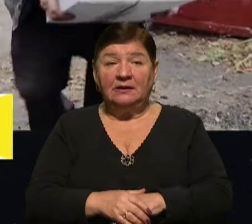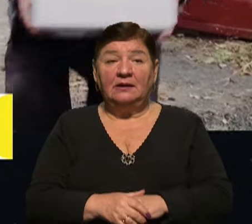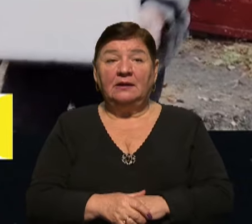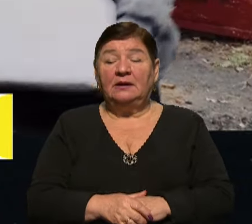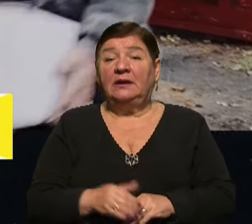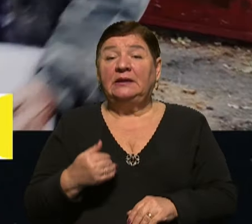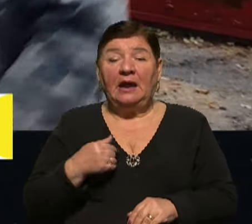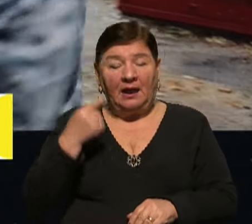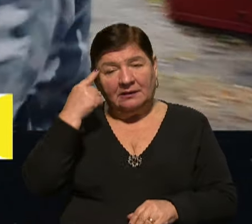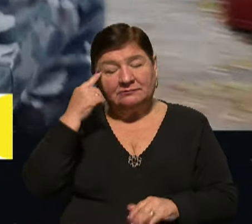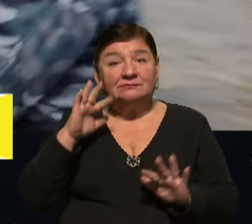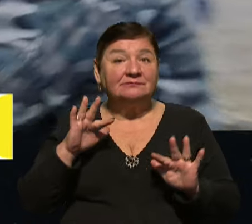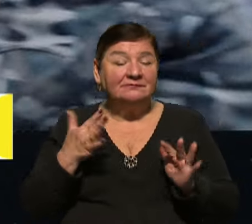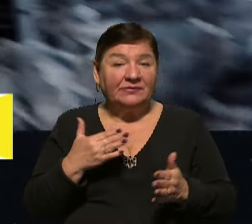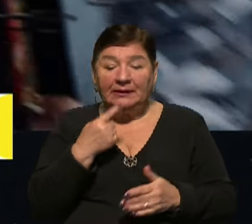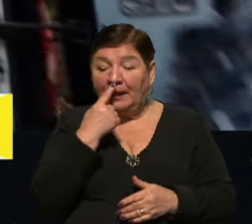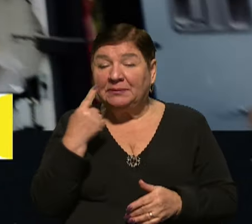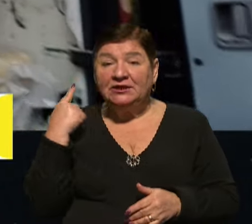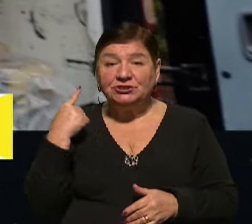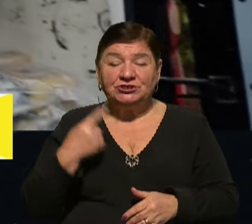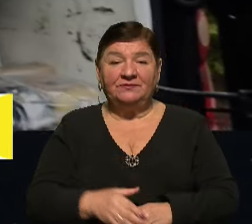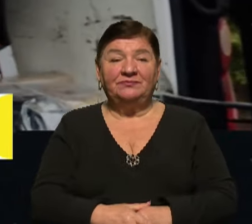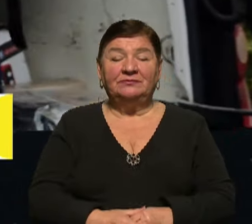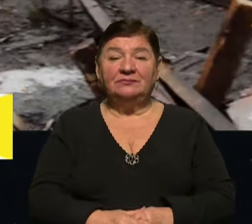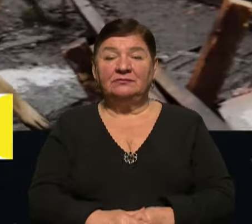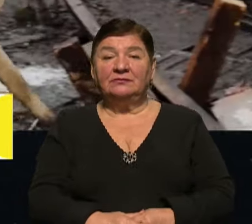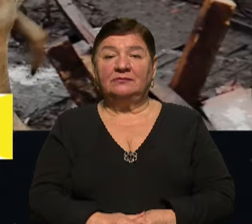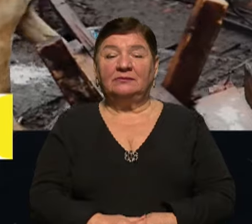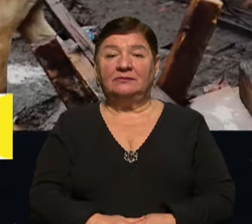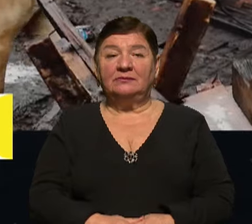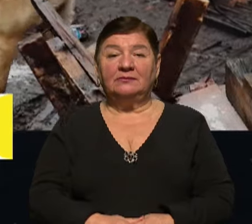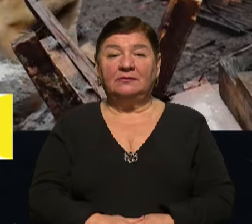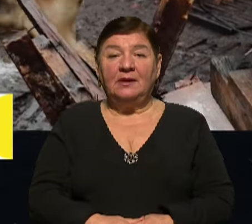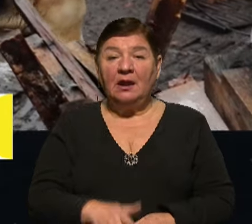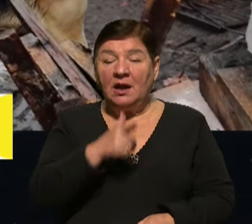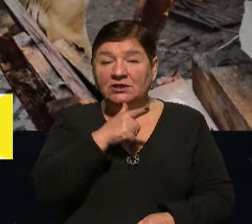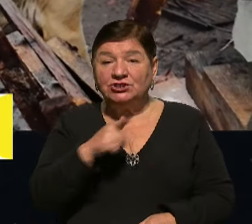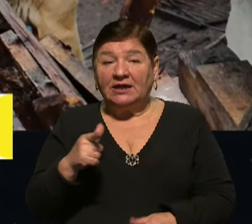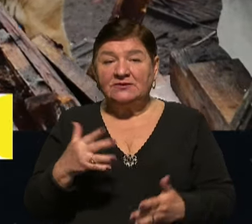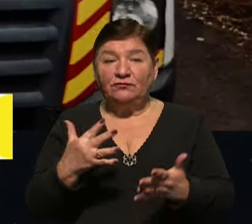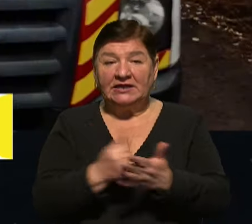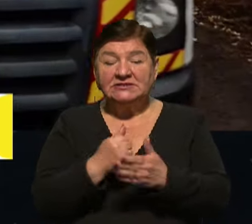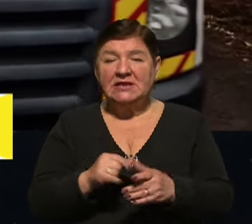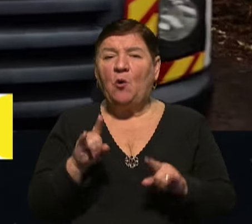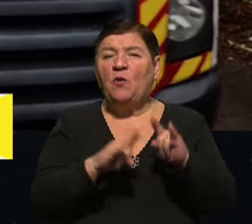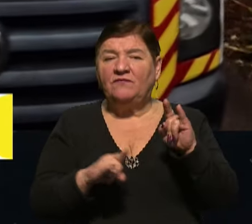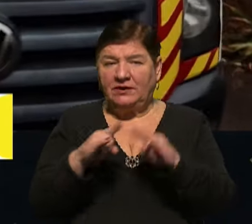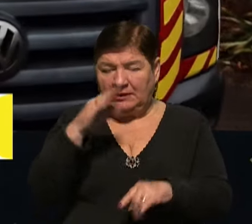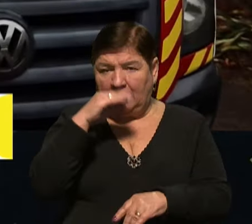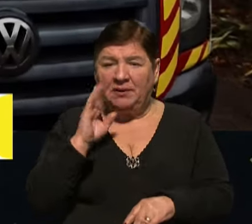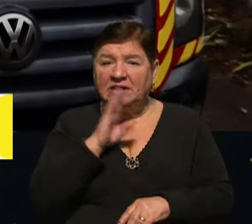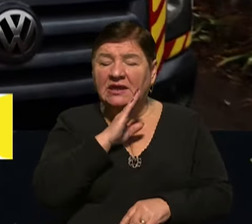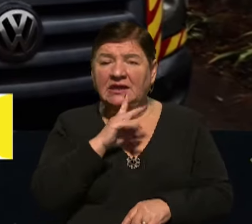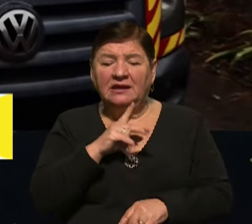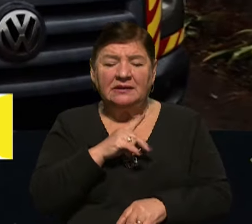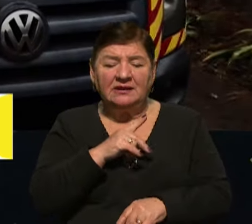Я сподіваюся, що найближчий час нам вдасться вмовити, тому що є батьки, які